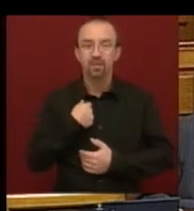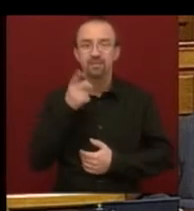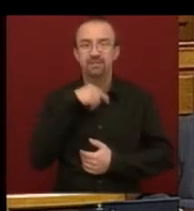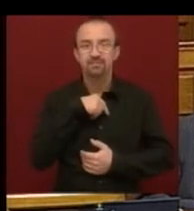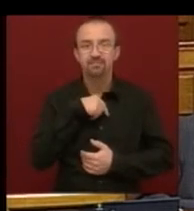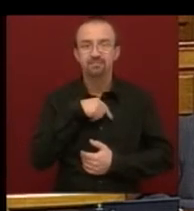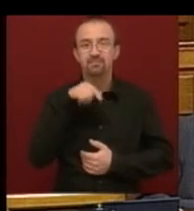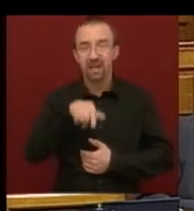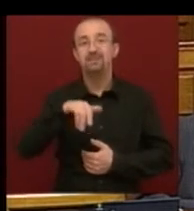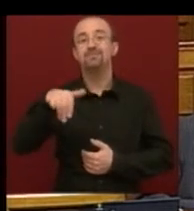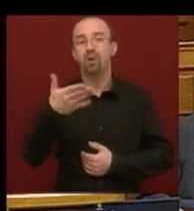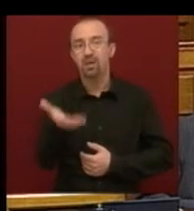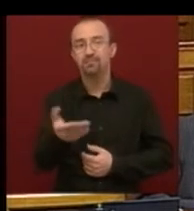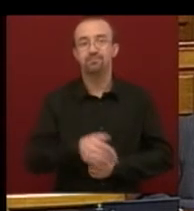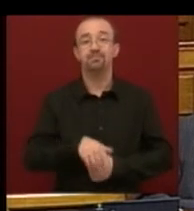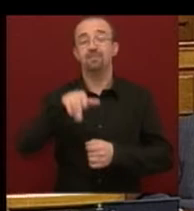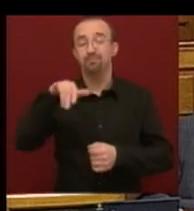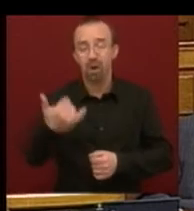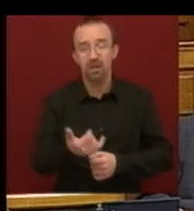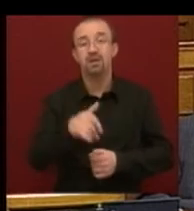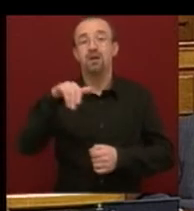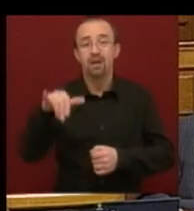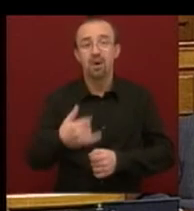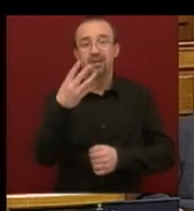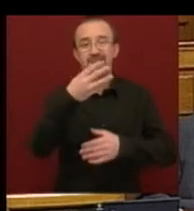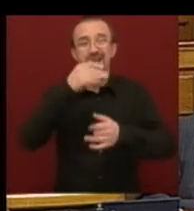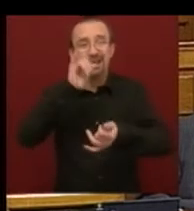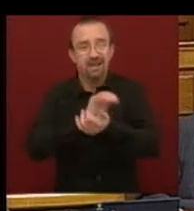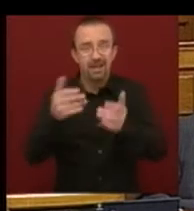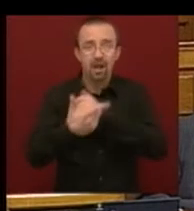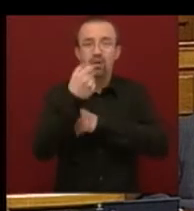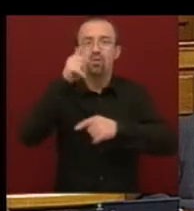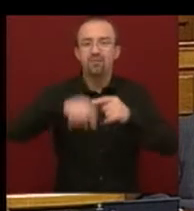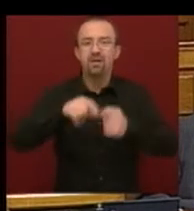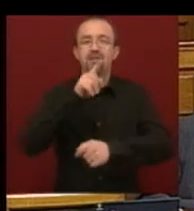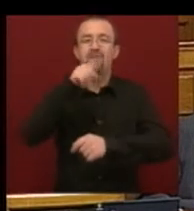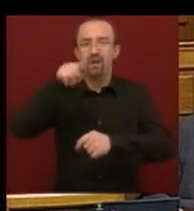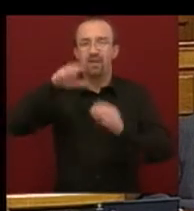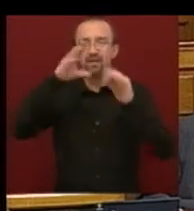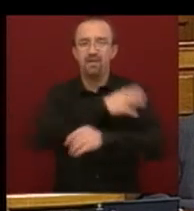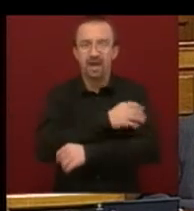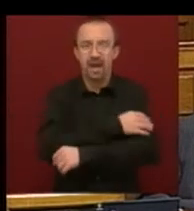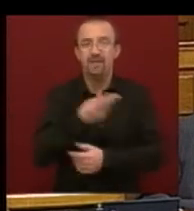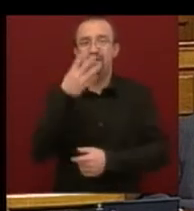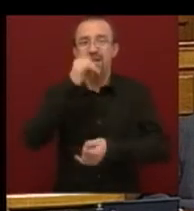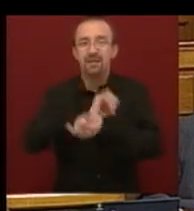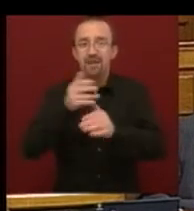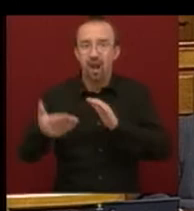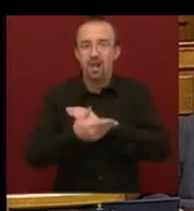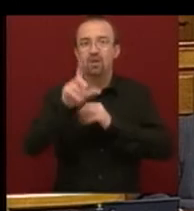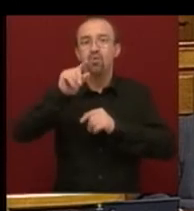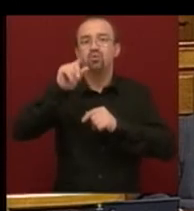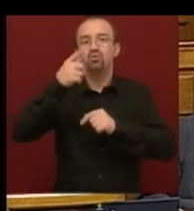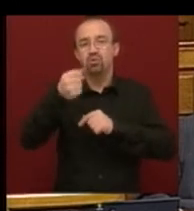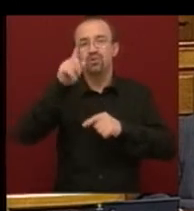hogy ez baj. Baj, ha 4 hét alatt 20 forintot gyengül a forint, baj, ha 4 hét alatt 20